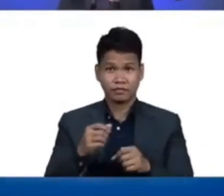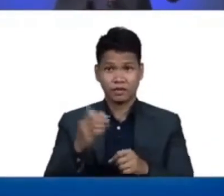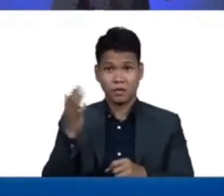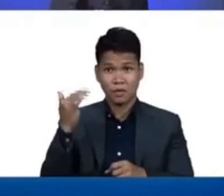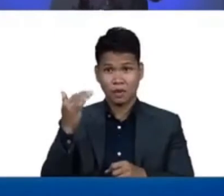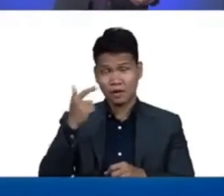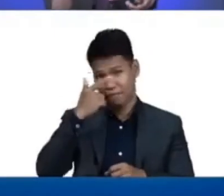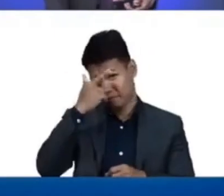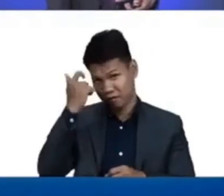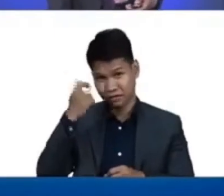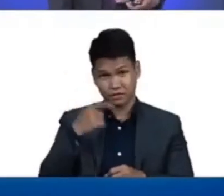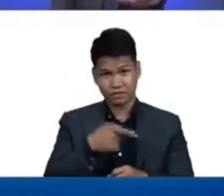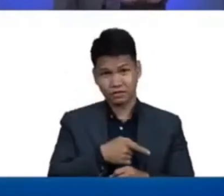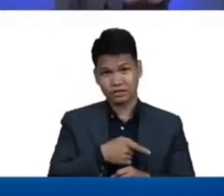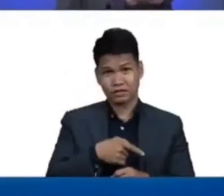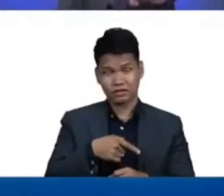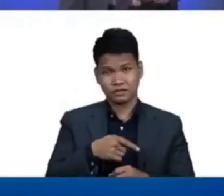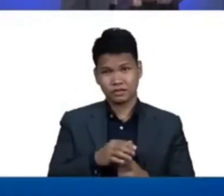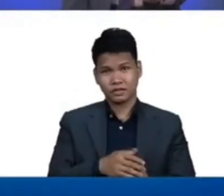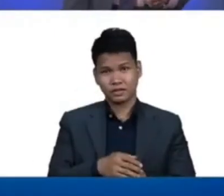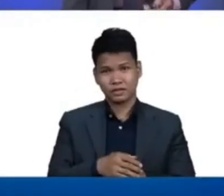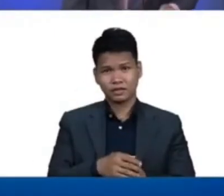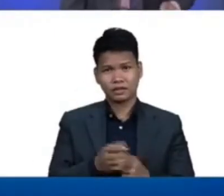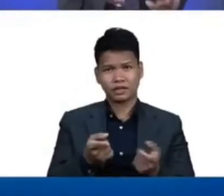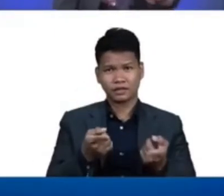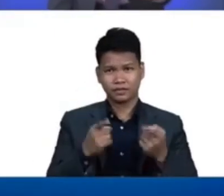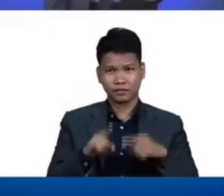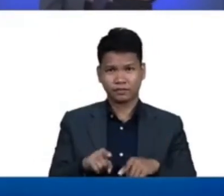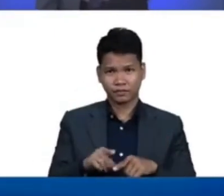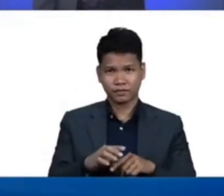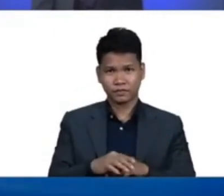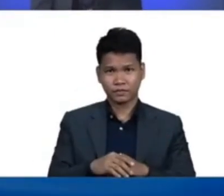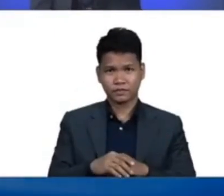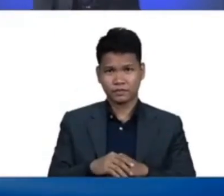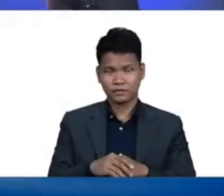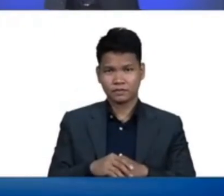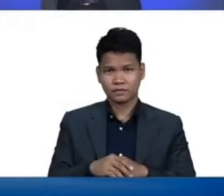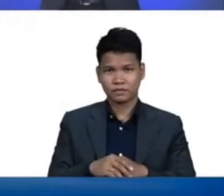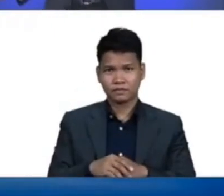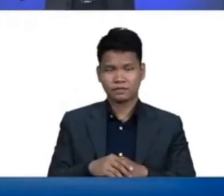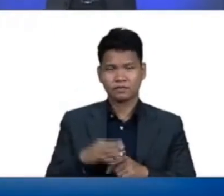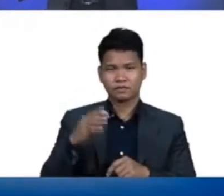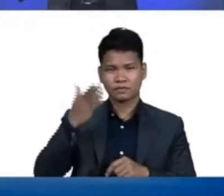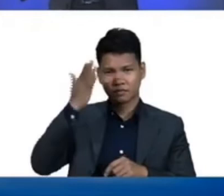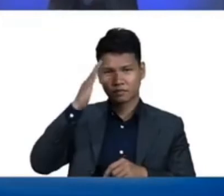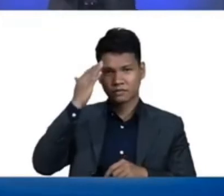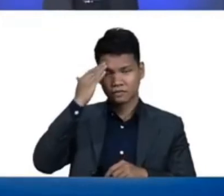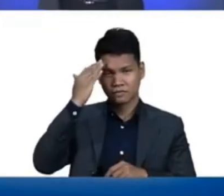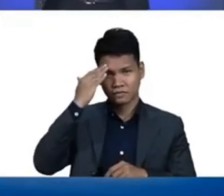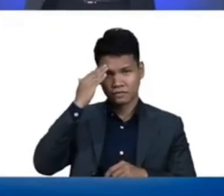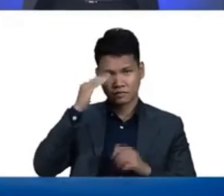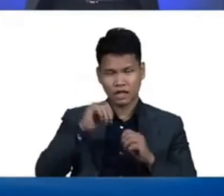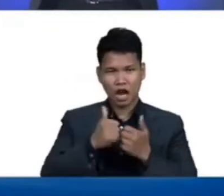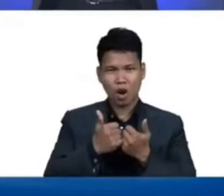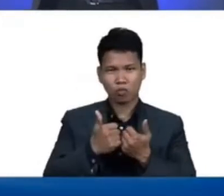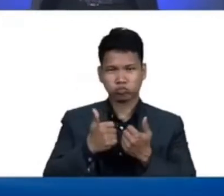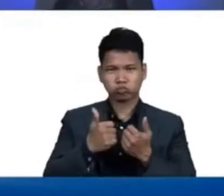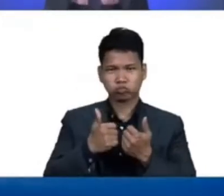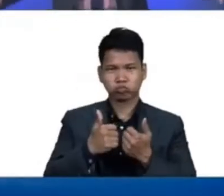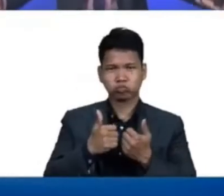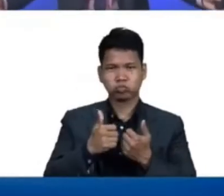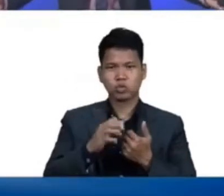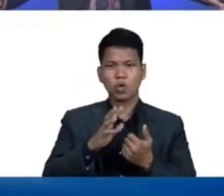because ito po yung mga nangyari. Alam ng Diyos kung gaano katagal